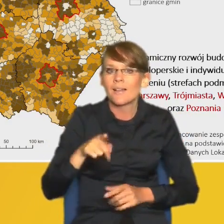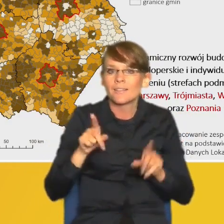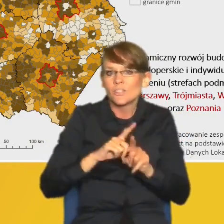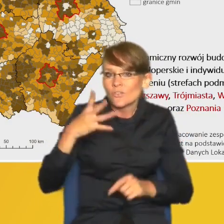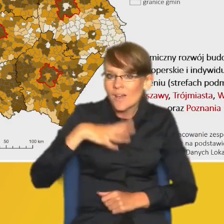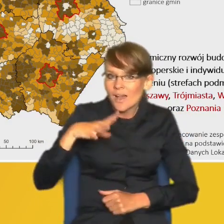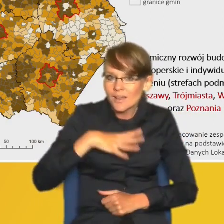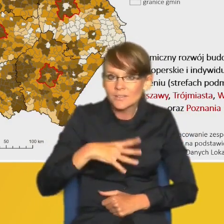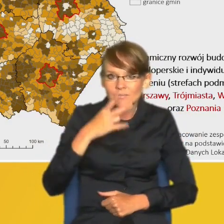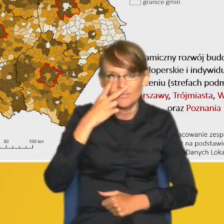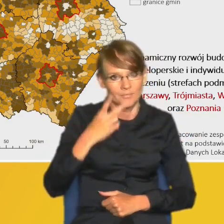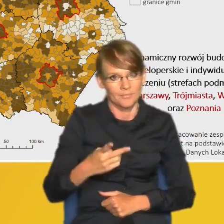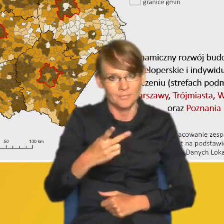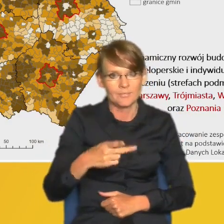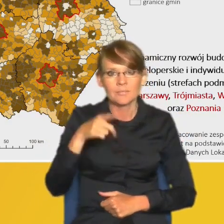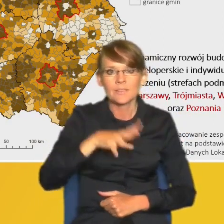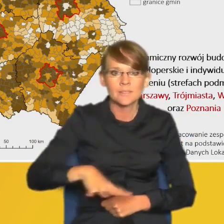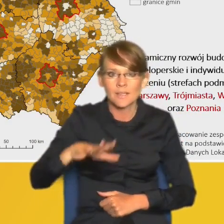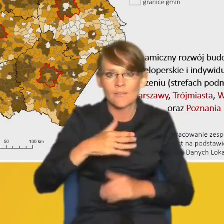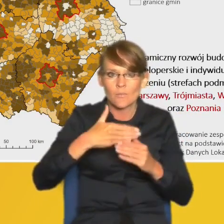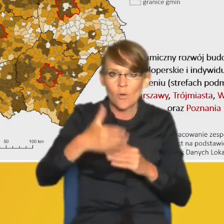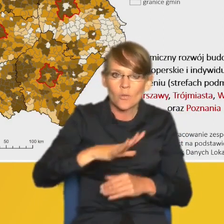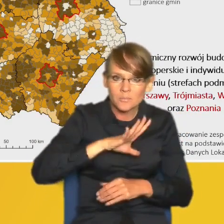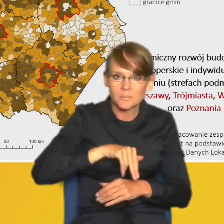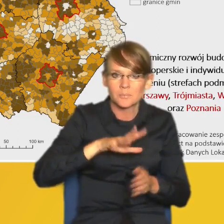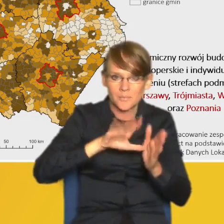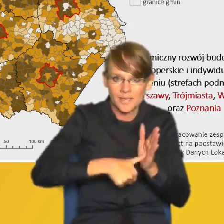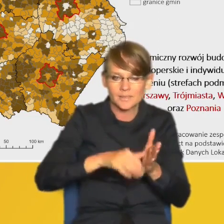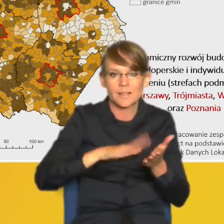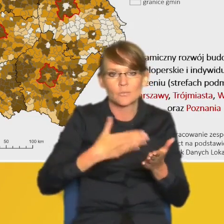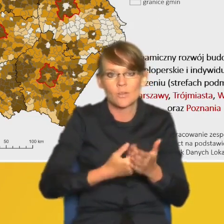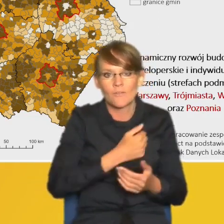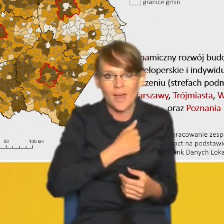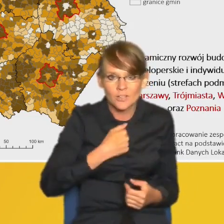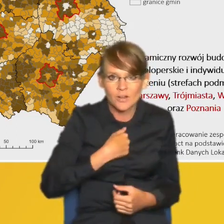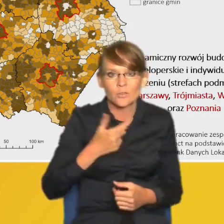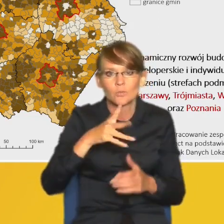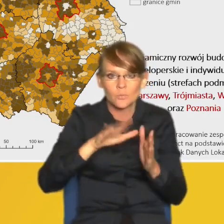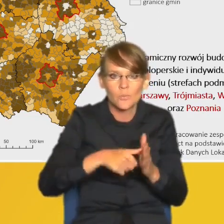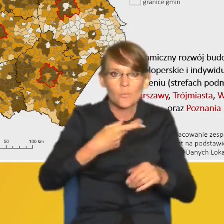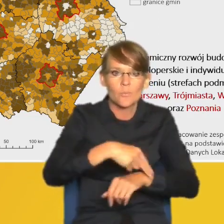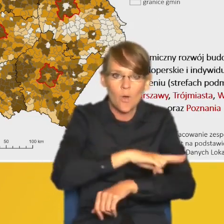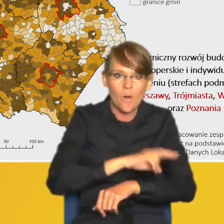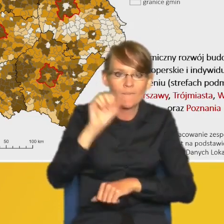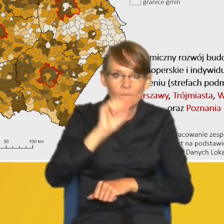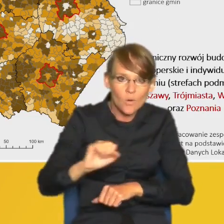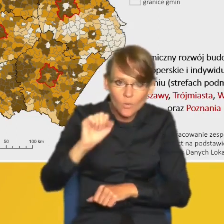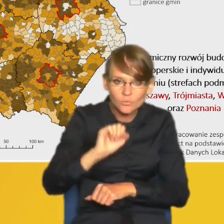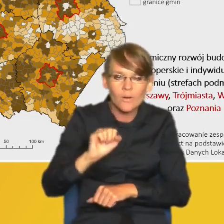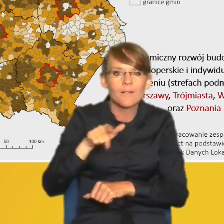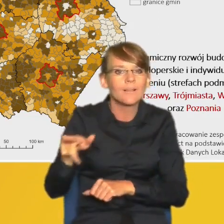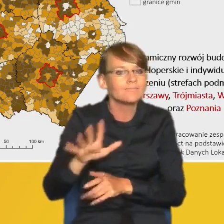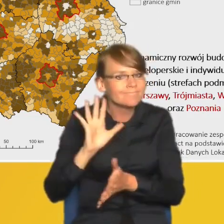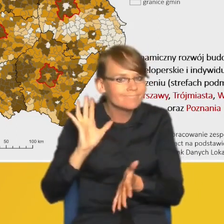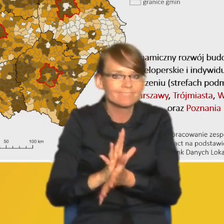pewne strefy podmiejskie, jak właśnie Warszawy, Trójmiasta, Poznania, Wrocławia, cechują się zarówno